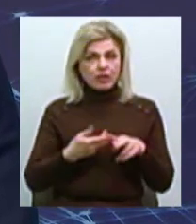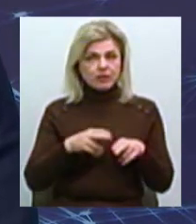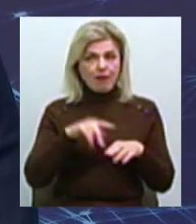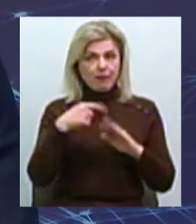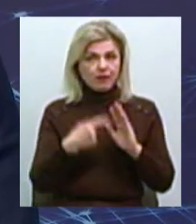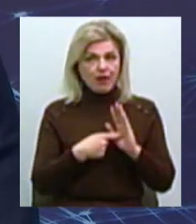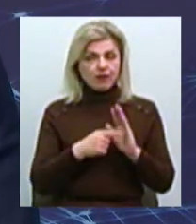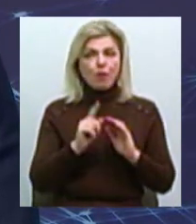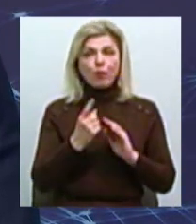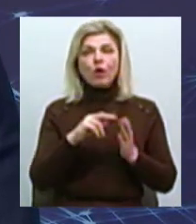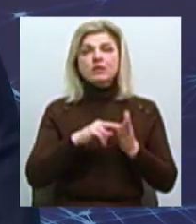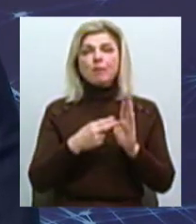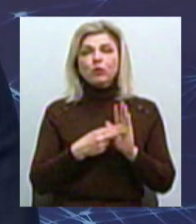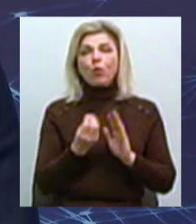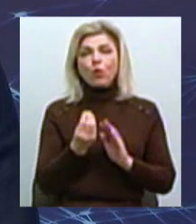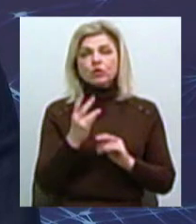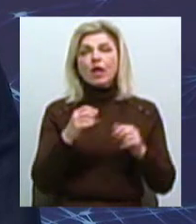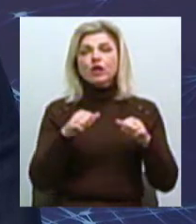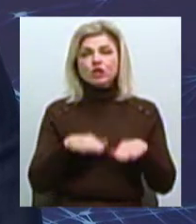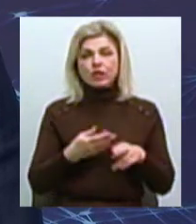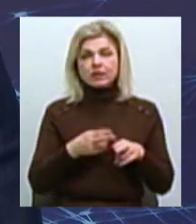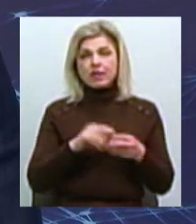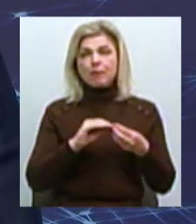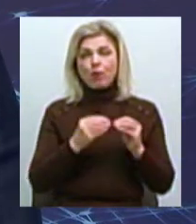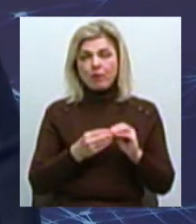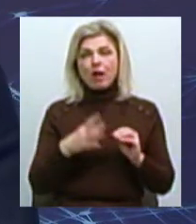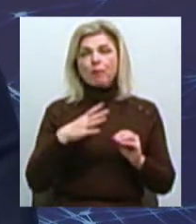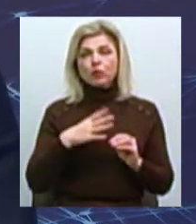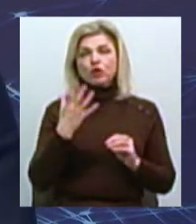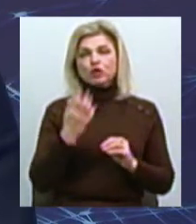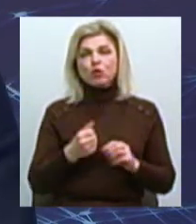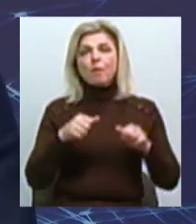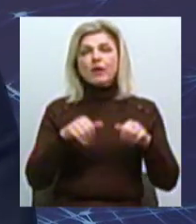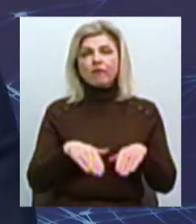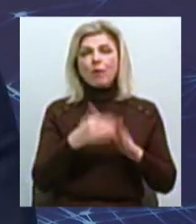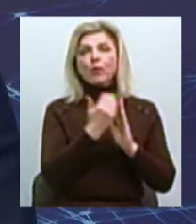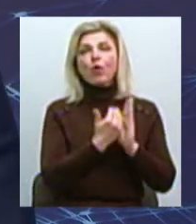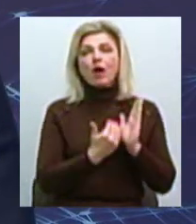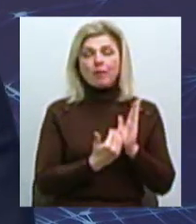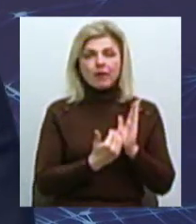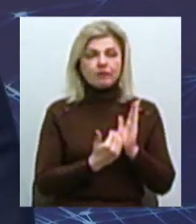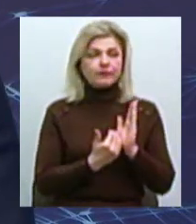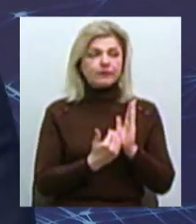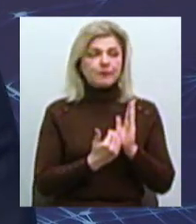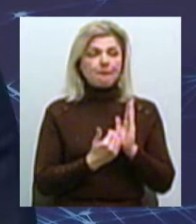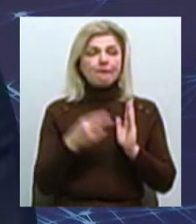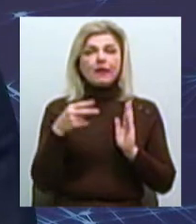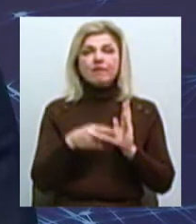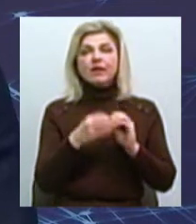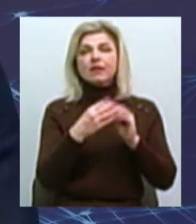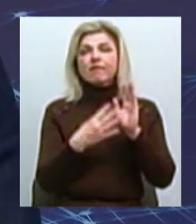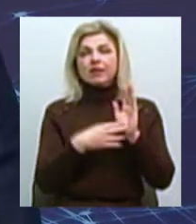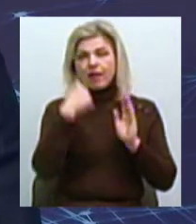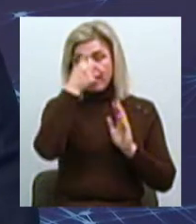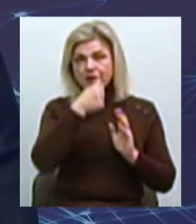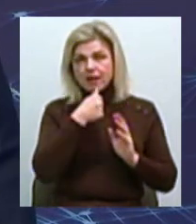Оскільки заплановані кошти на вирішення цих проблем, вони були ще прийняті в програми на 2019 рік